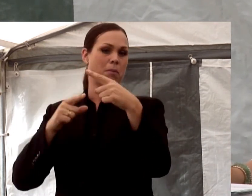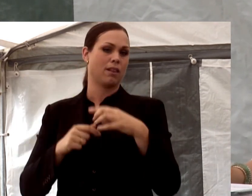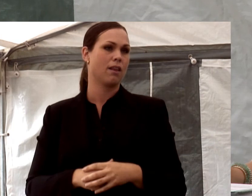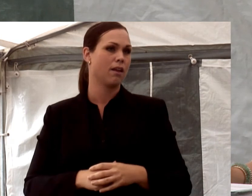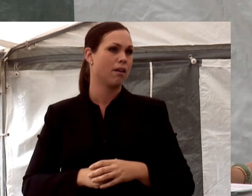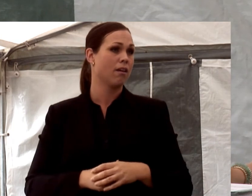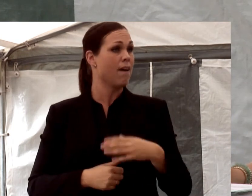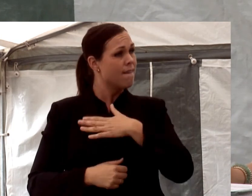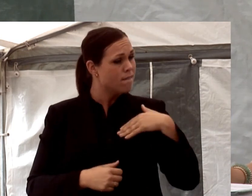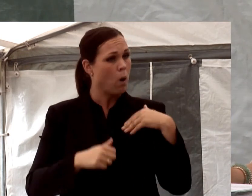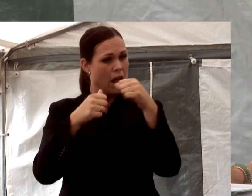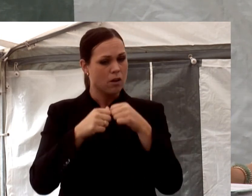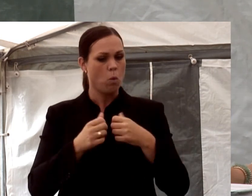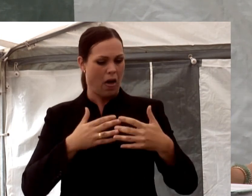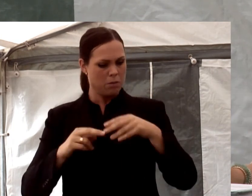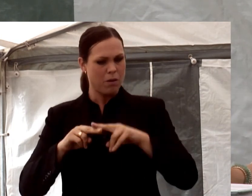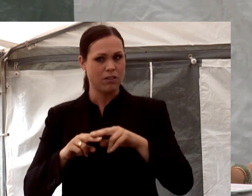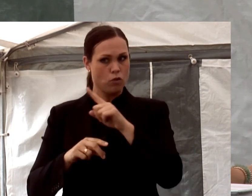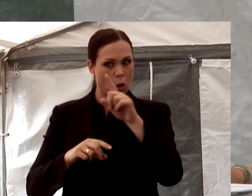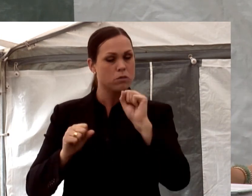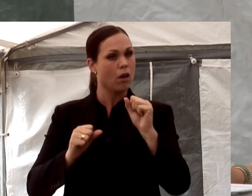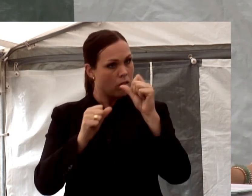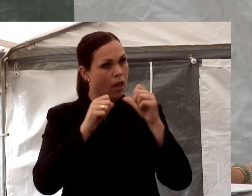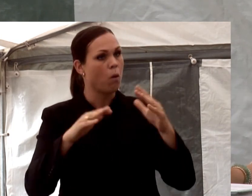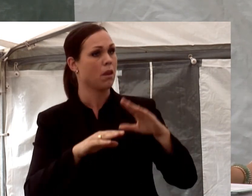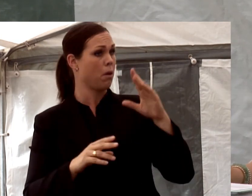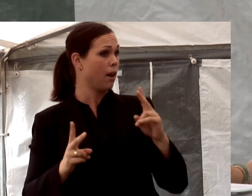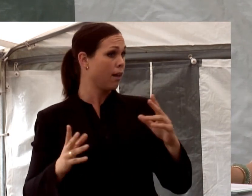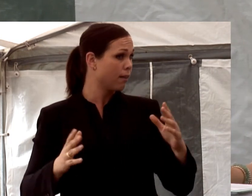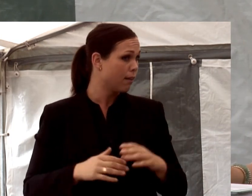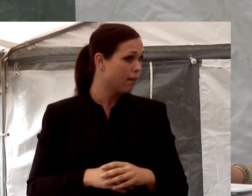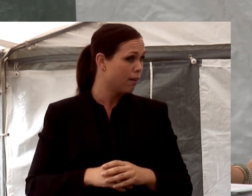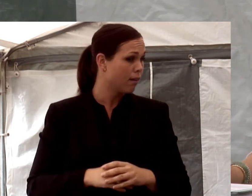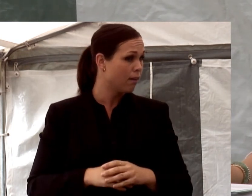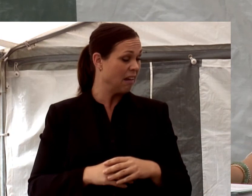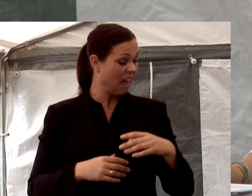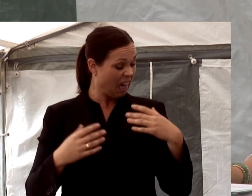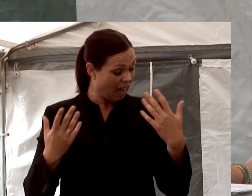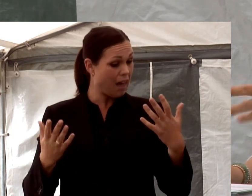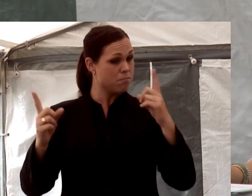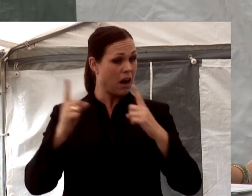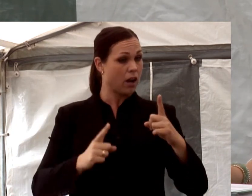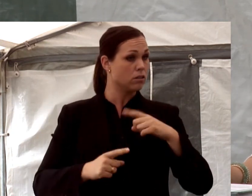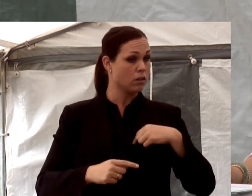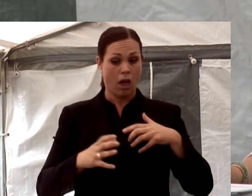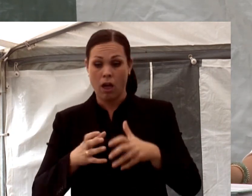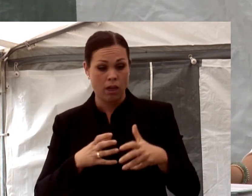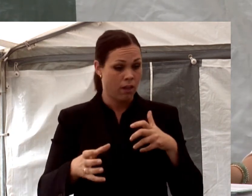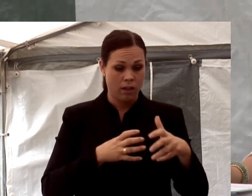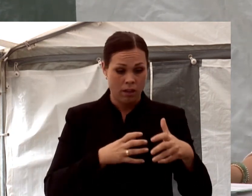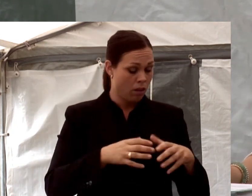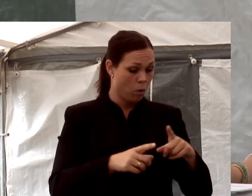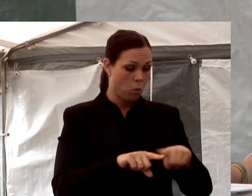Är det våra organisationer och arbetsplatser som kanske ska vara mer tillåtande? Eller är det människan som ska slänga sig mellan alla olika